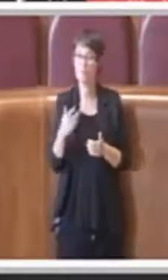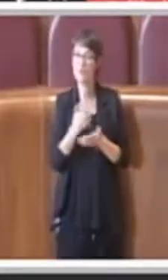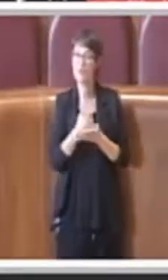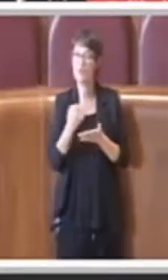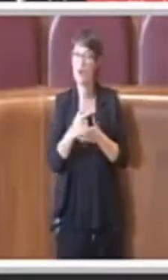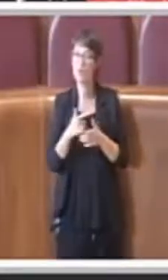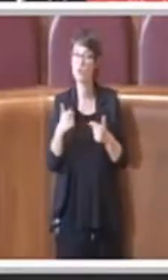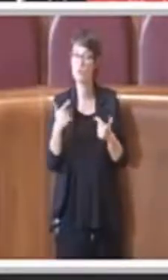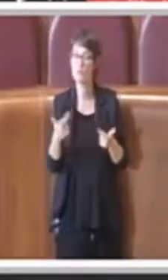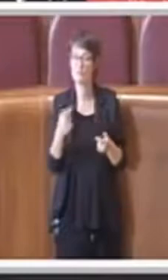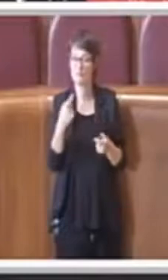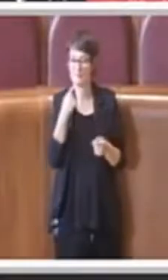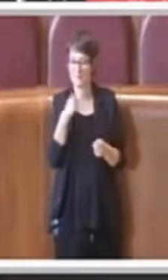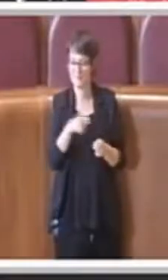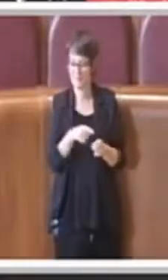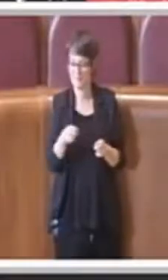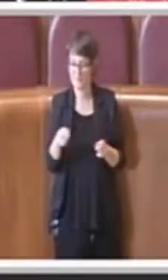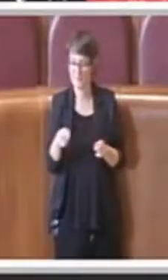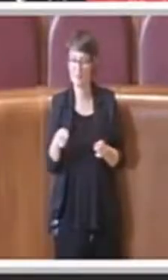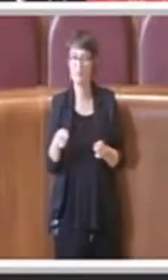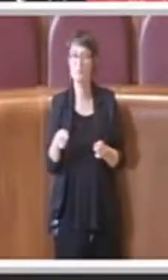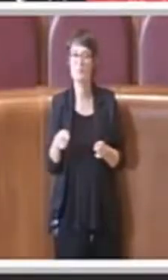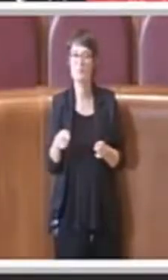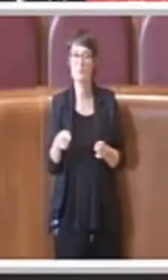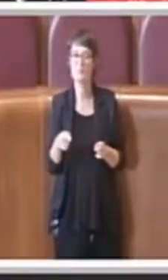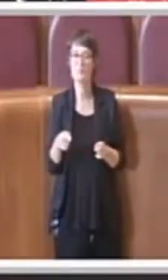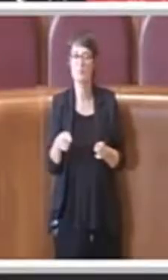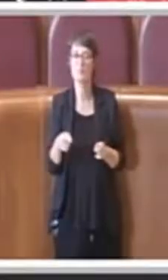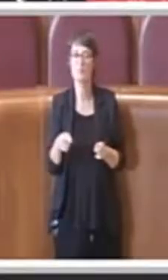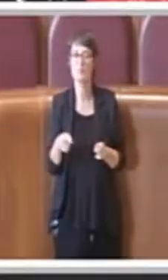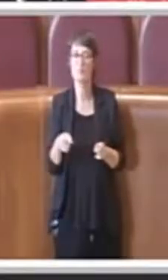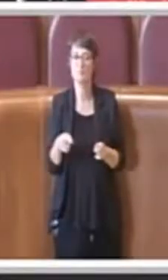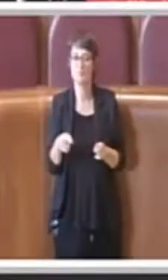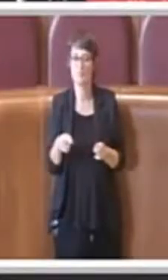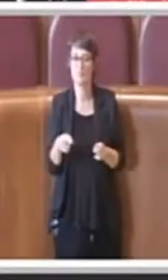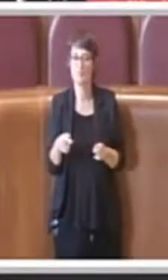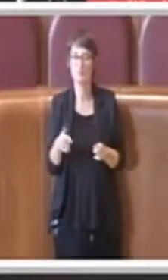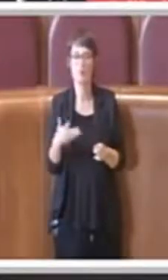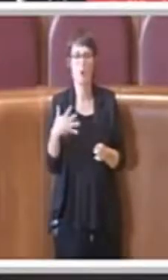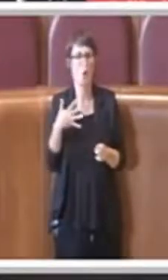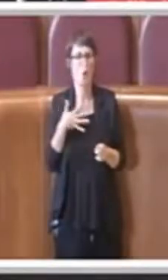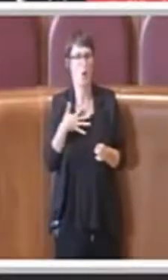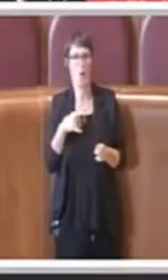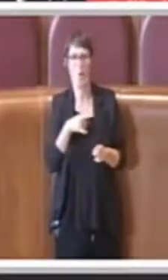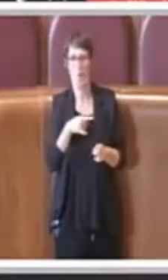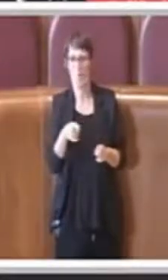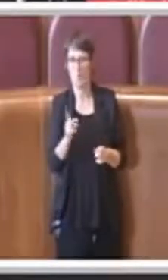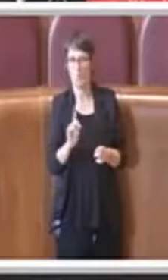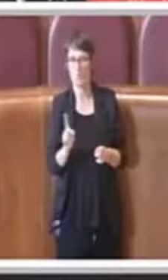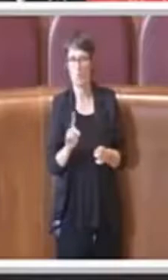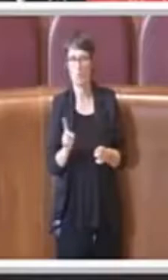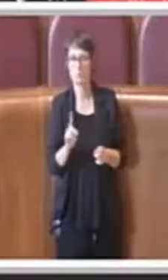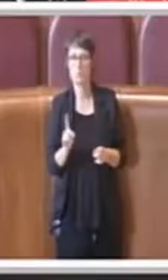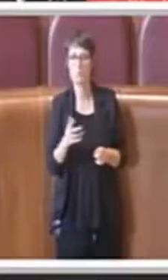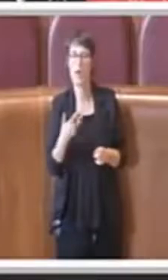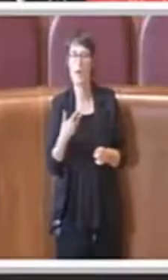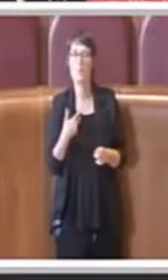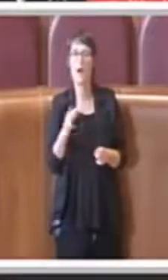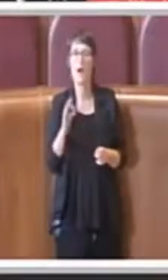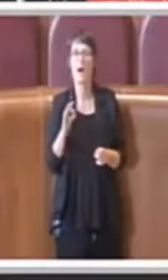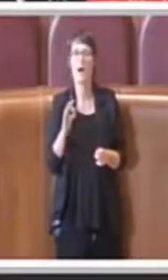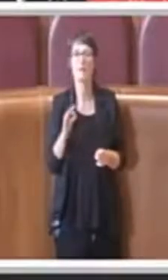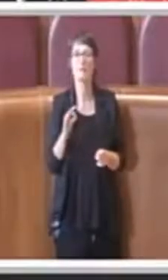gli urtisti sono concessionari attuali che non per colpa loro, ma per l'intervento